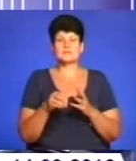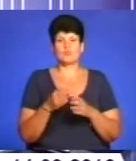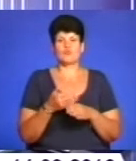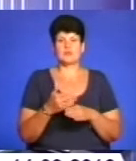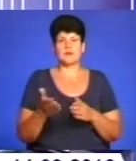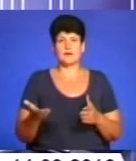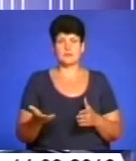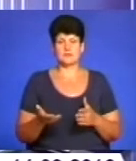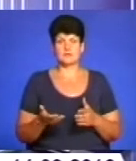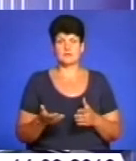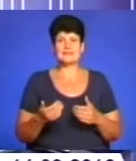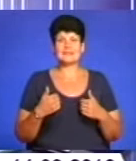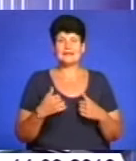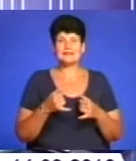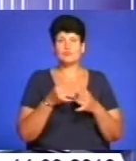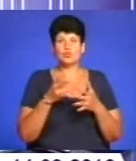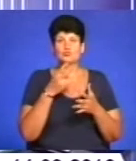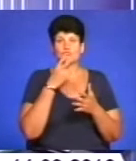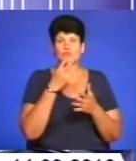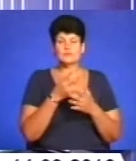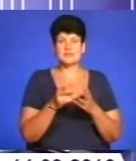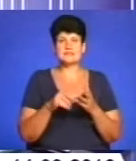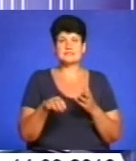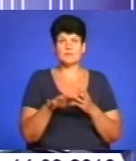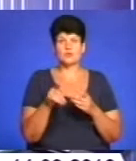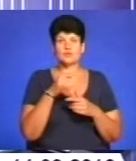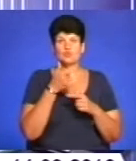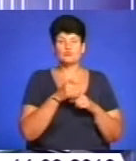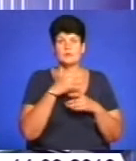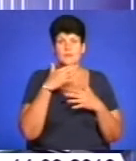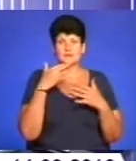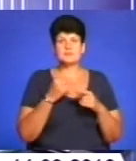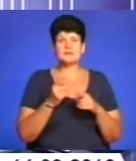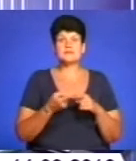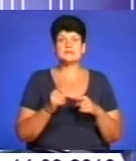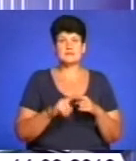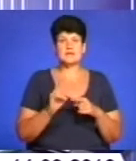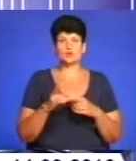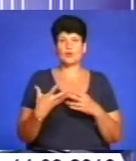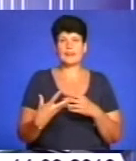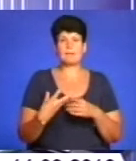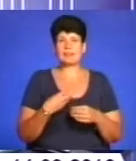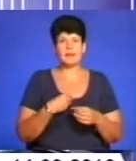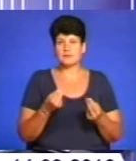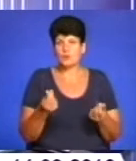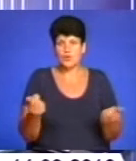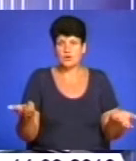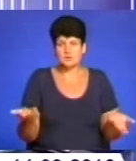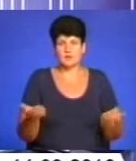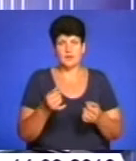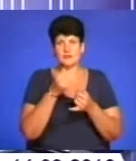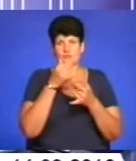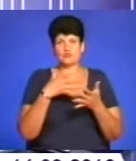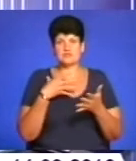кажучи? Я не можу подивитися на конструкція, бо їх дуже багато є, мені на це місто грошей не платив. Я не можу в